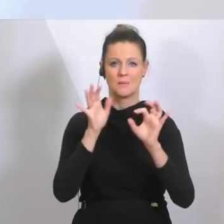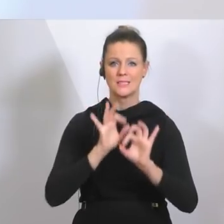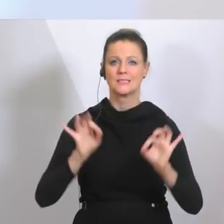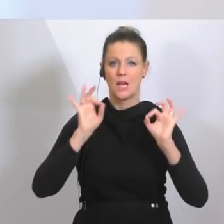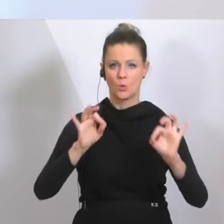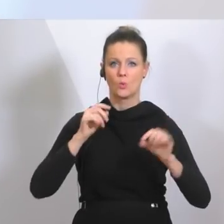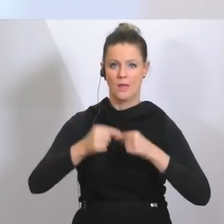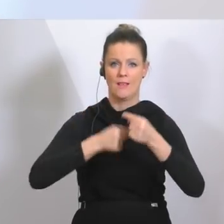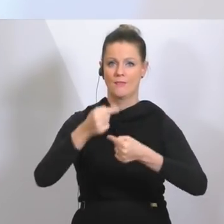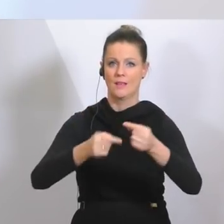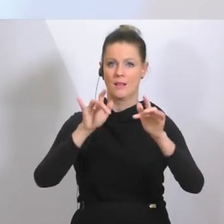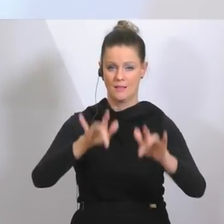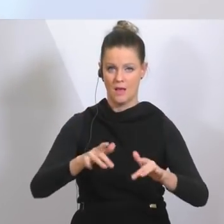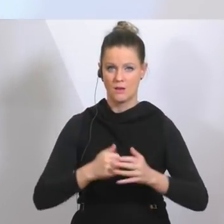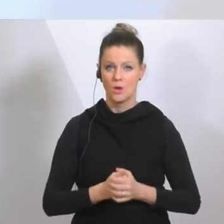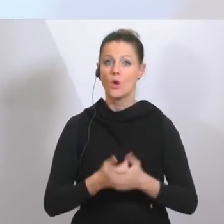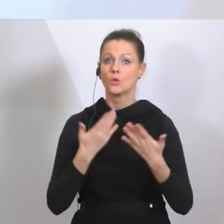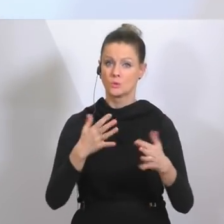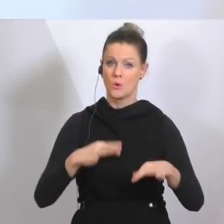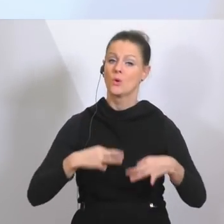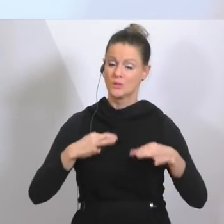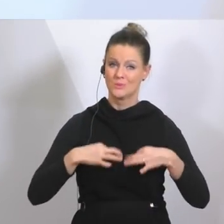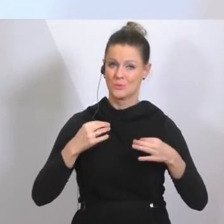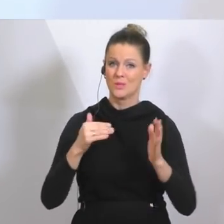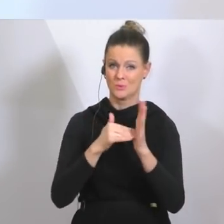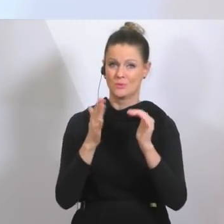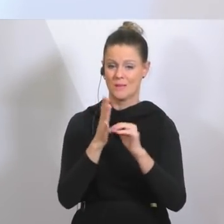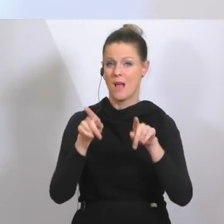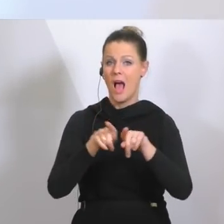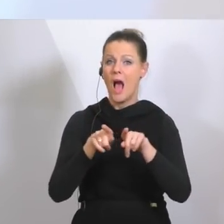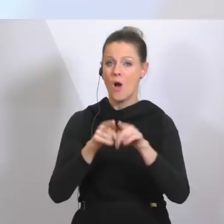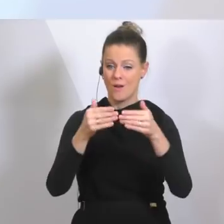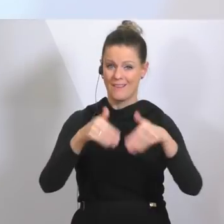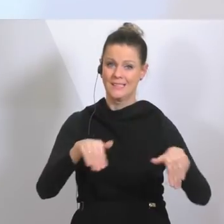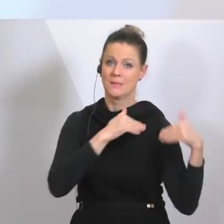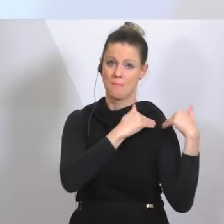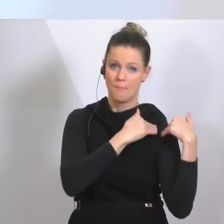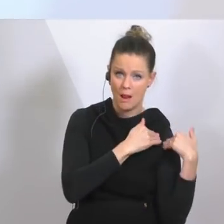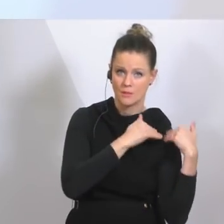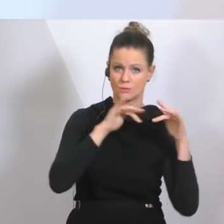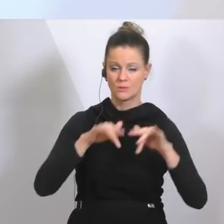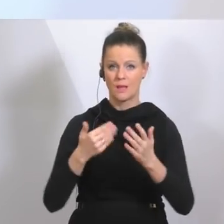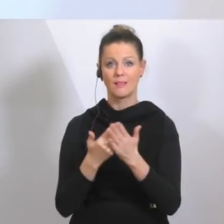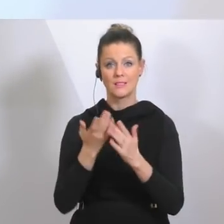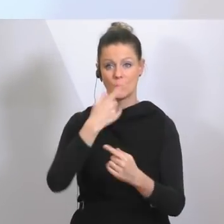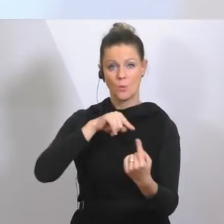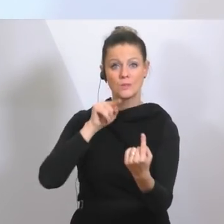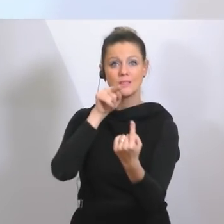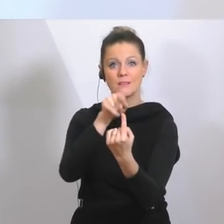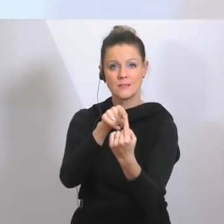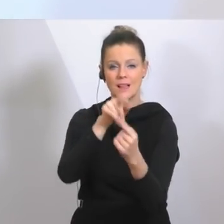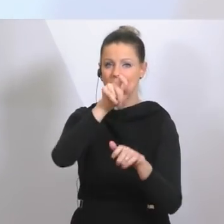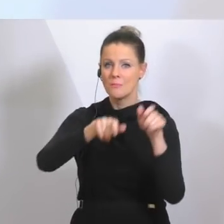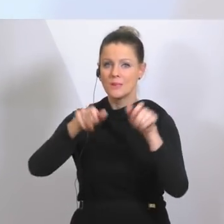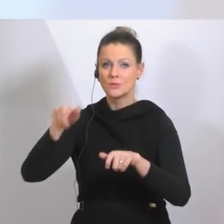dennoch hat auch dieses Gesundheitssystem seine Belastungsgrenzen. Und deswegen war und ist es unser Ziel, die Zahl der